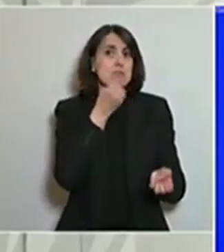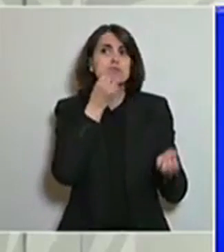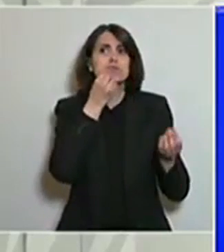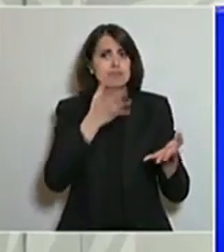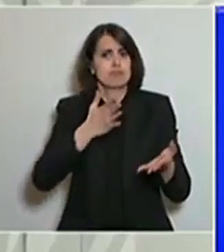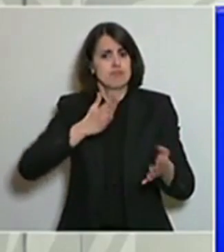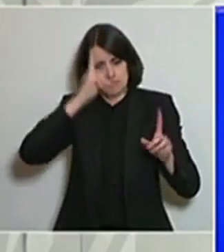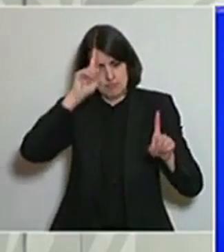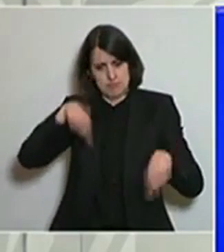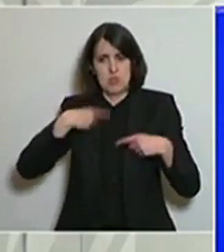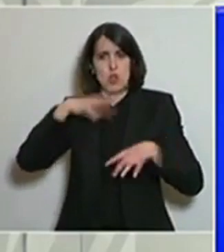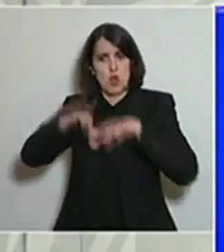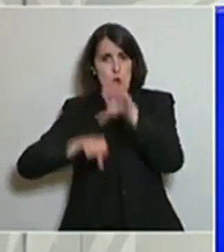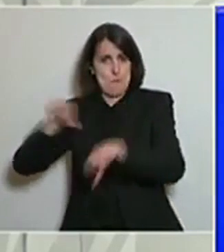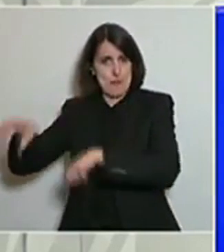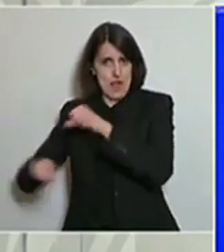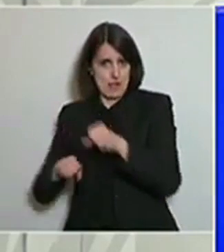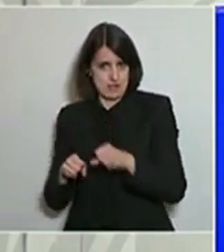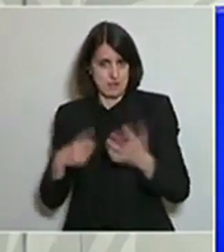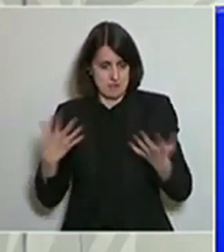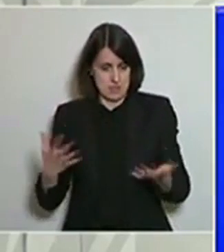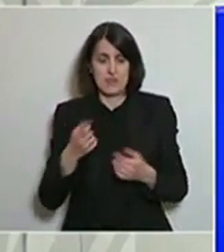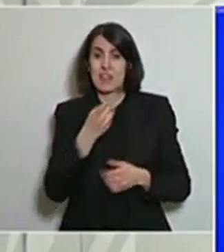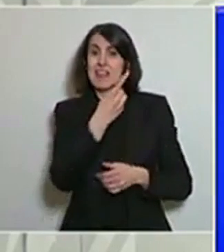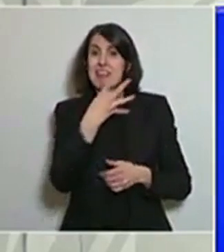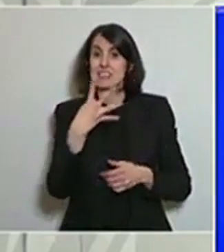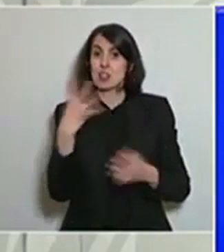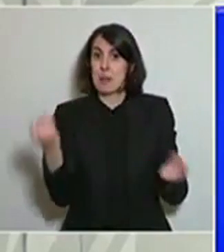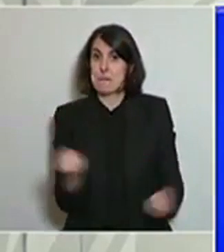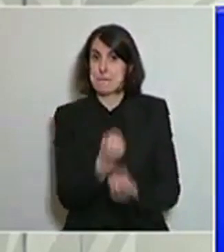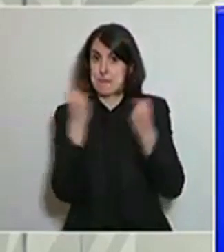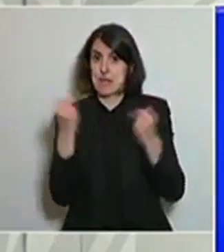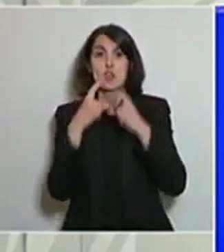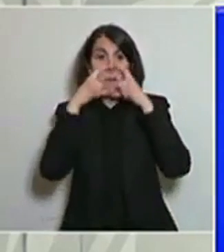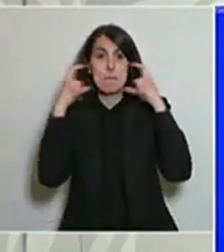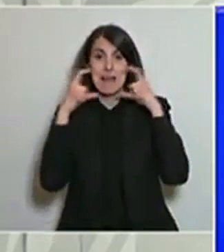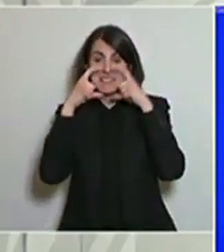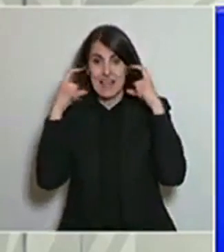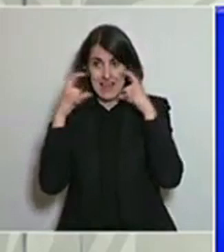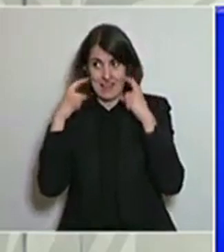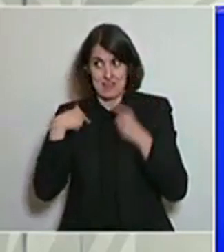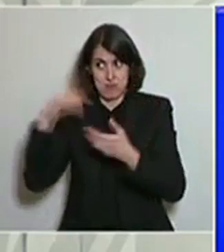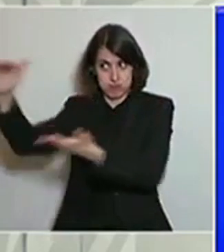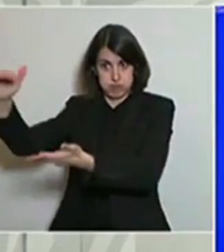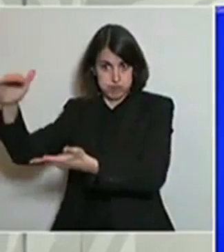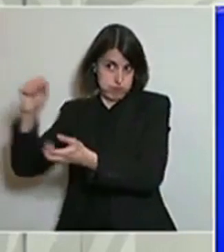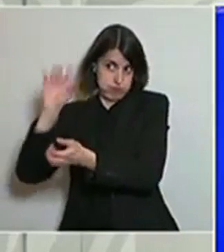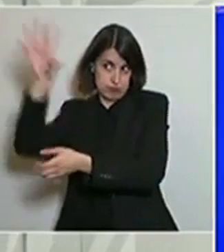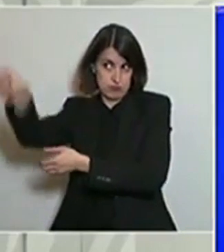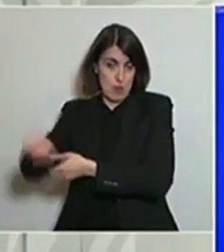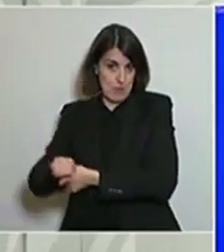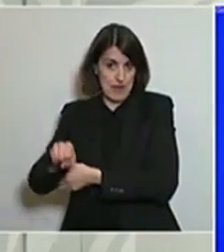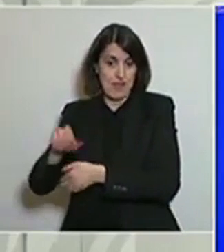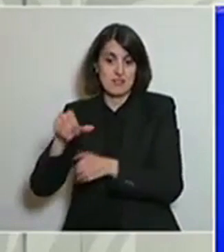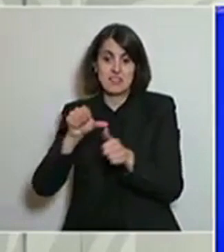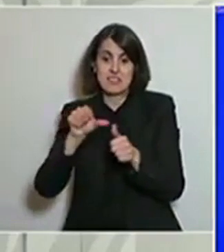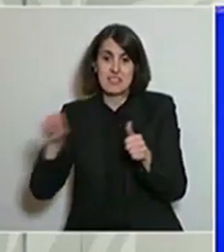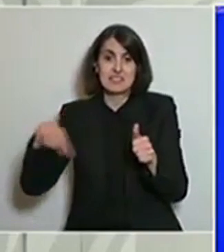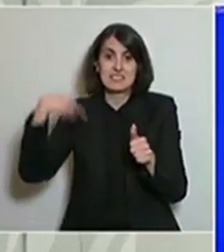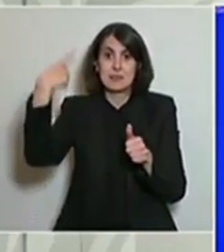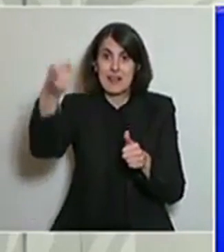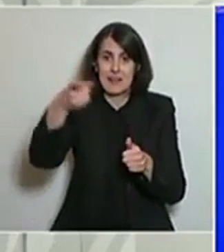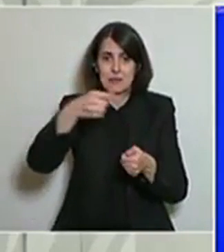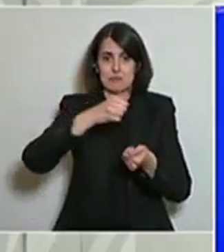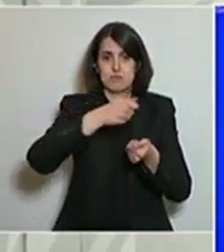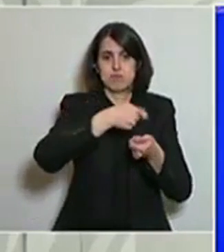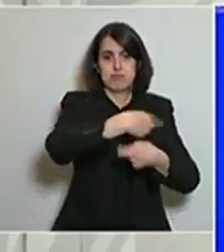Bé, doncs aquests 14 milions de mascaretes que des del Govern de Catalunya s'han adquirit, en les properes setmanes s'aniran recepcionant, i